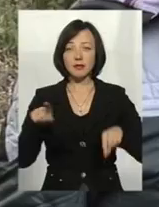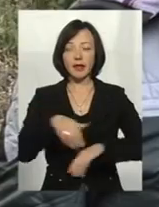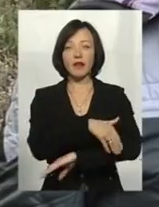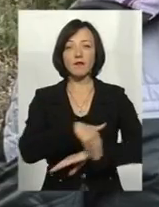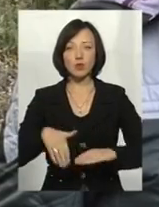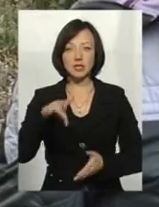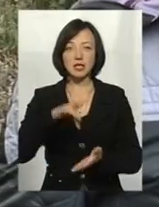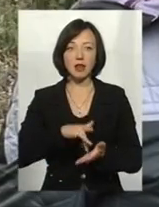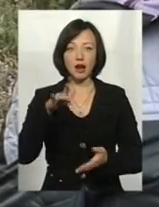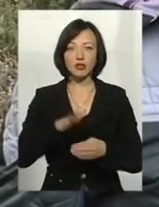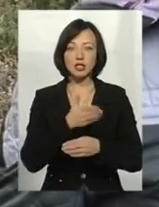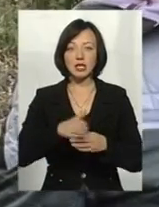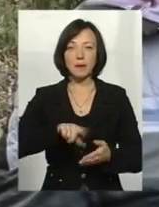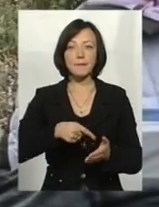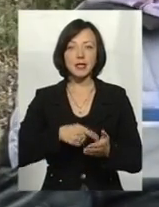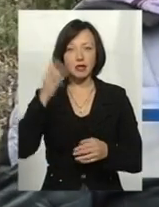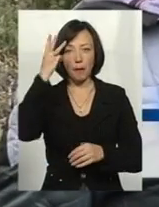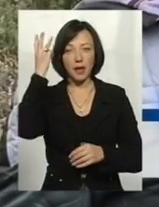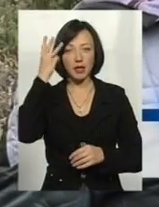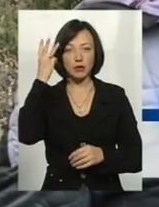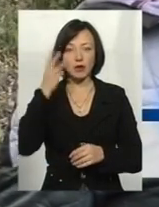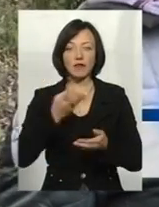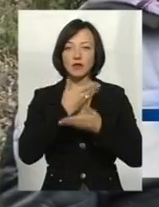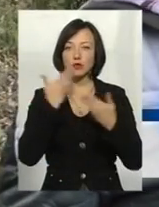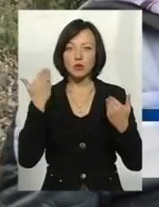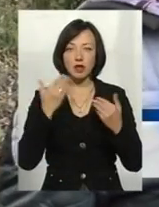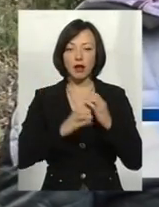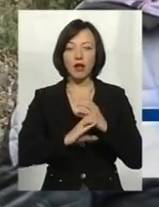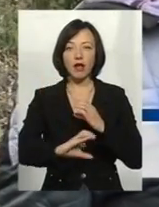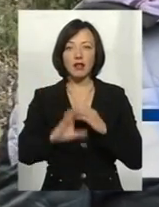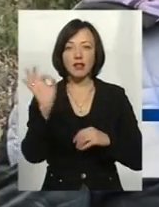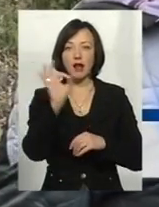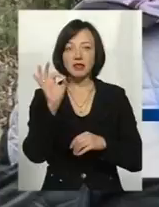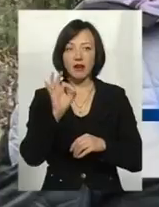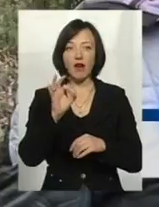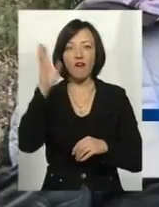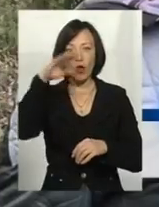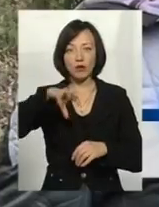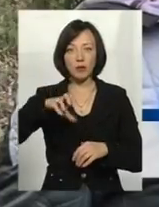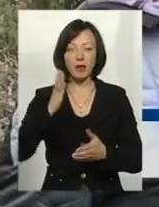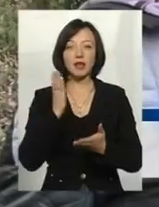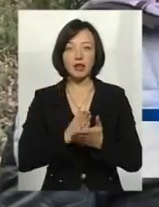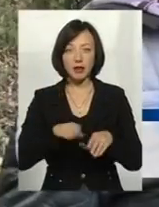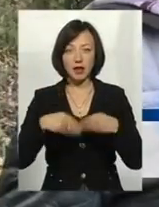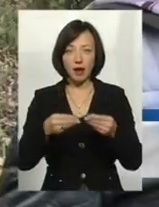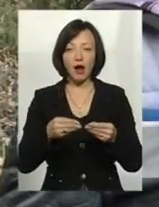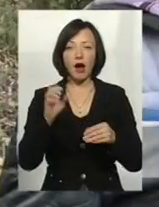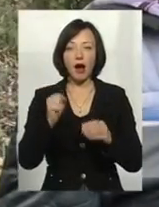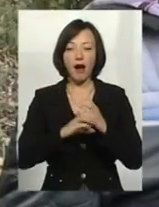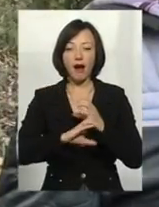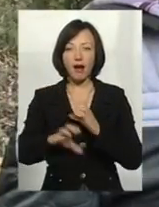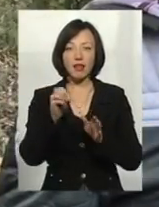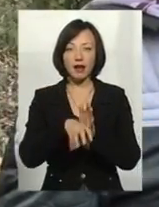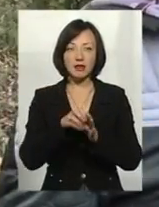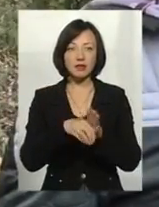центральні частини міста Хмельницького відсутня каналізація. Водопровід є, водопостачання надається, а каналізації